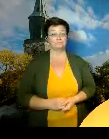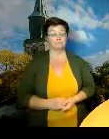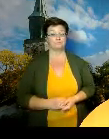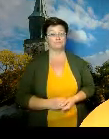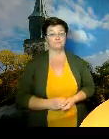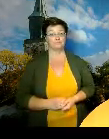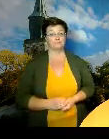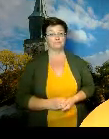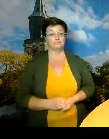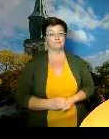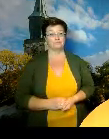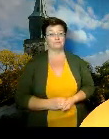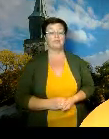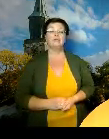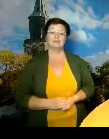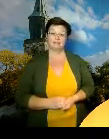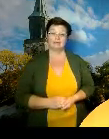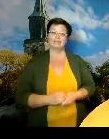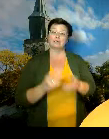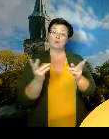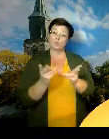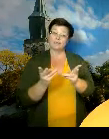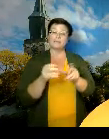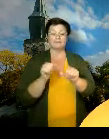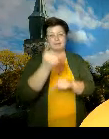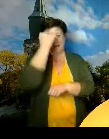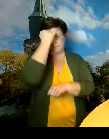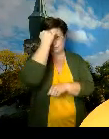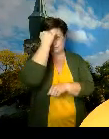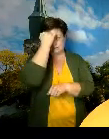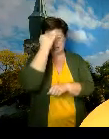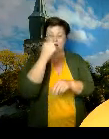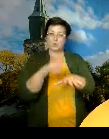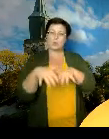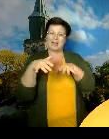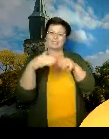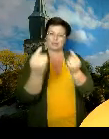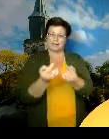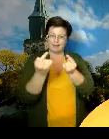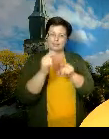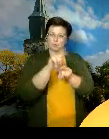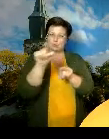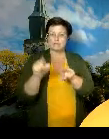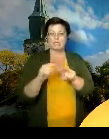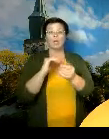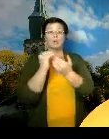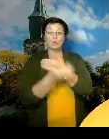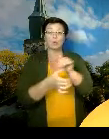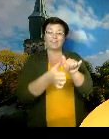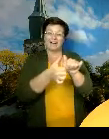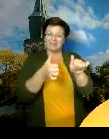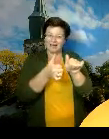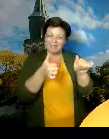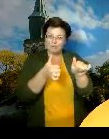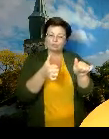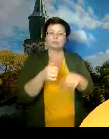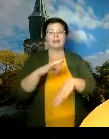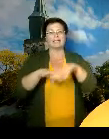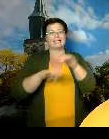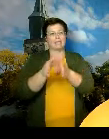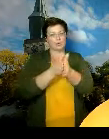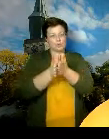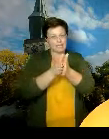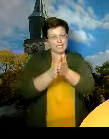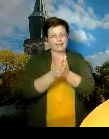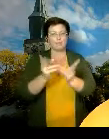sitten jatkaa. Eli niissä kuitenkin pitää aina muistaa edelleenkin nämä turvakälit ja hyvä käsihygienia ja yskymishygienia ja